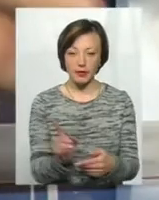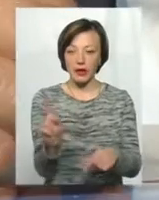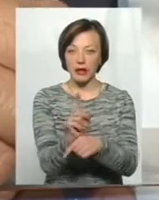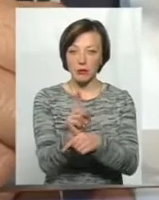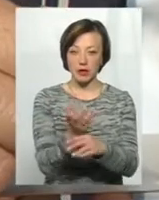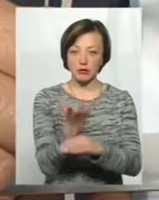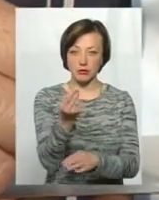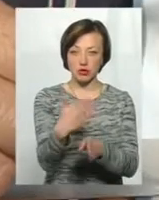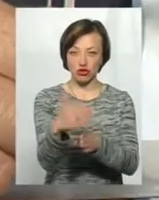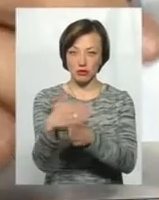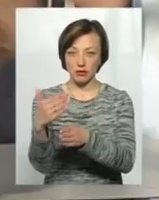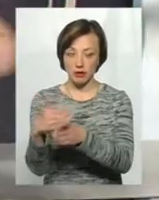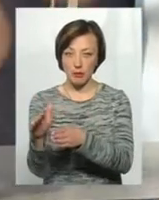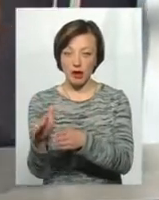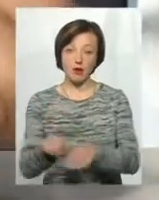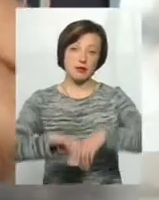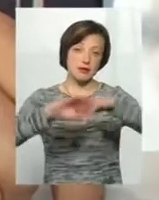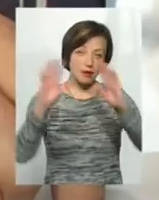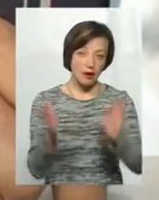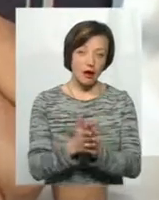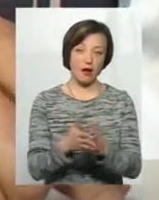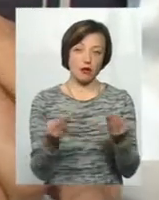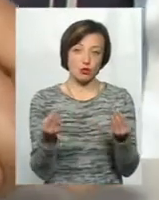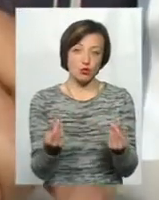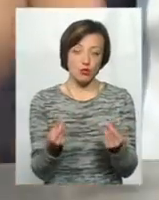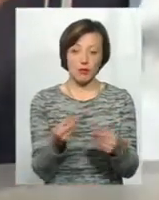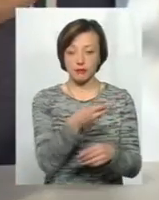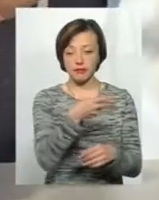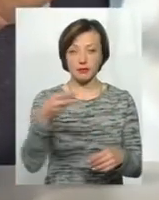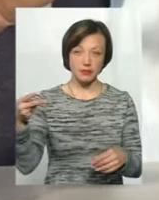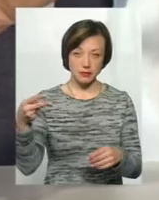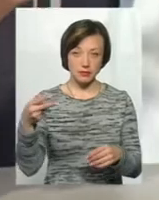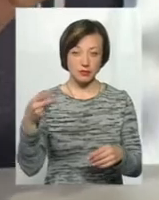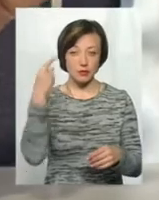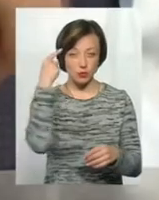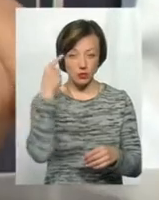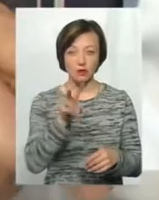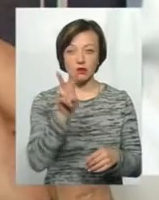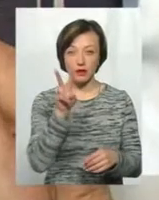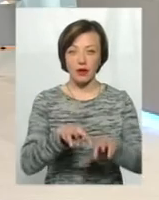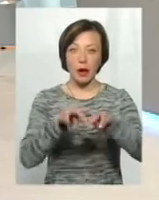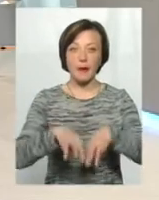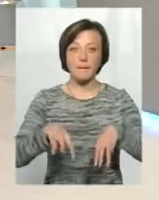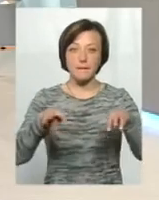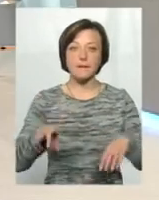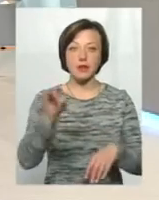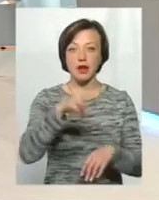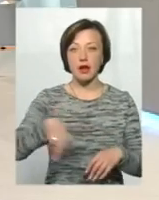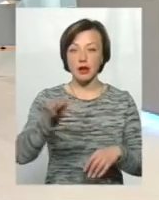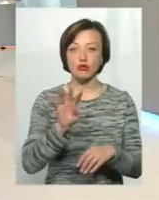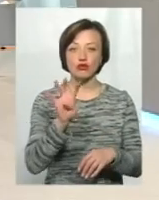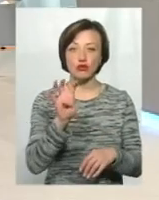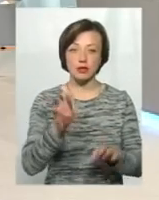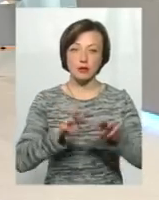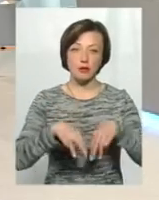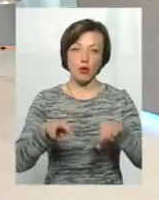по оплаті частинами, загальна сума яких дорівнює, вдумайте цифру, 2 мільярди 400 мільйонів